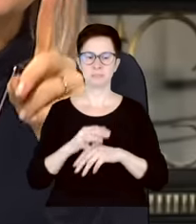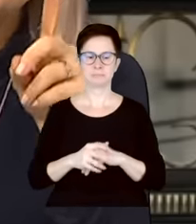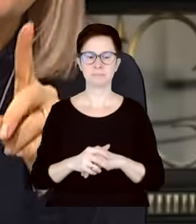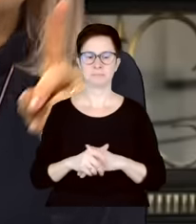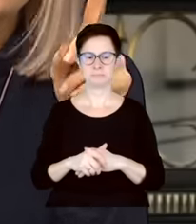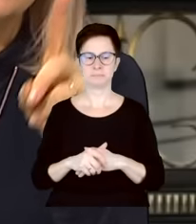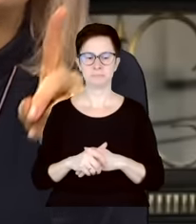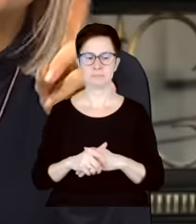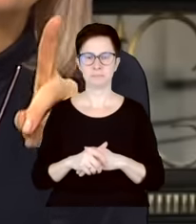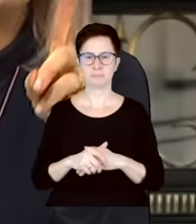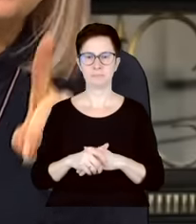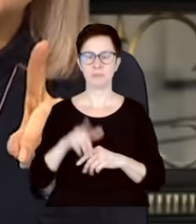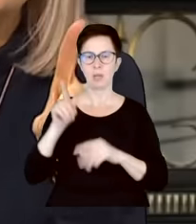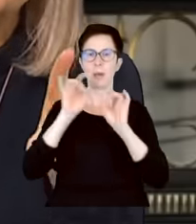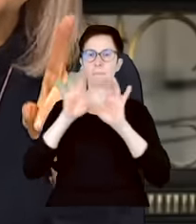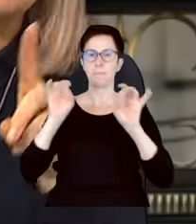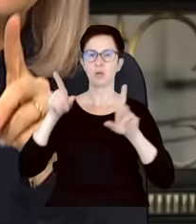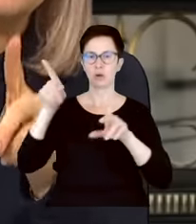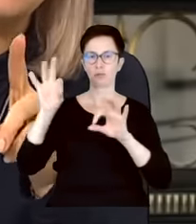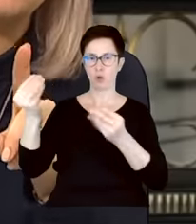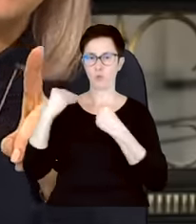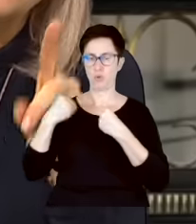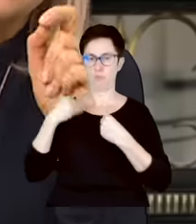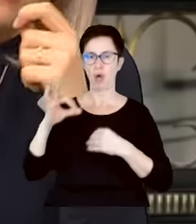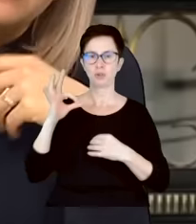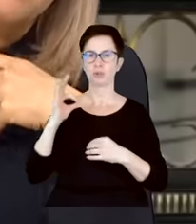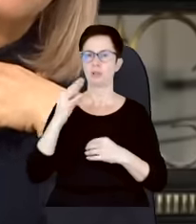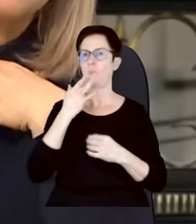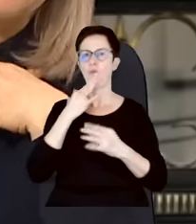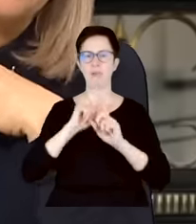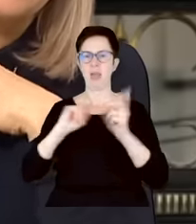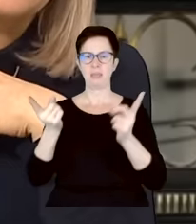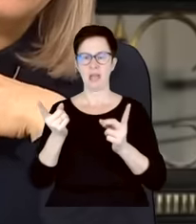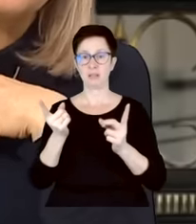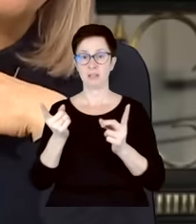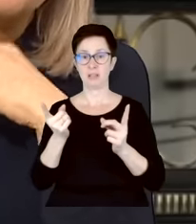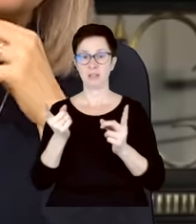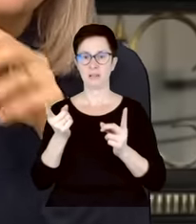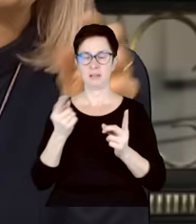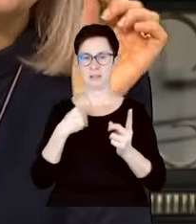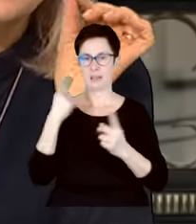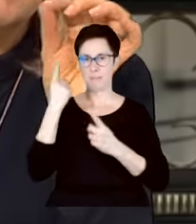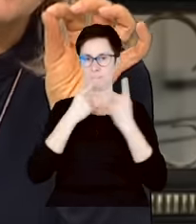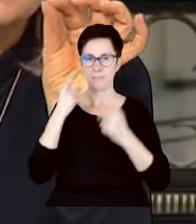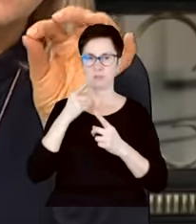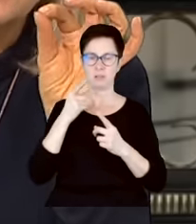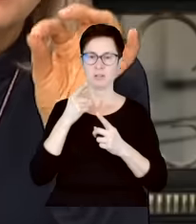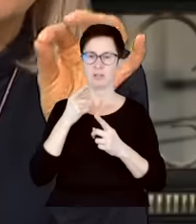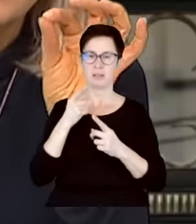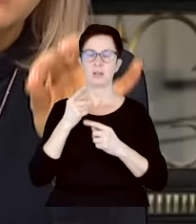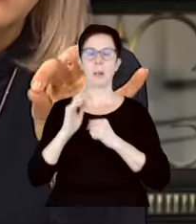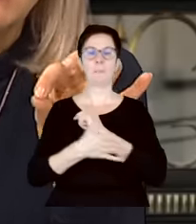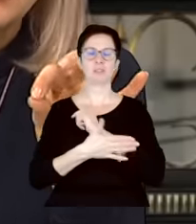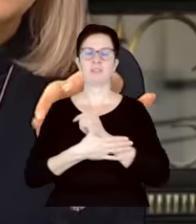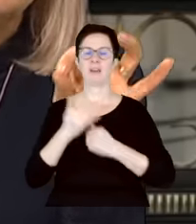uczyli mnie ci profesorowie, którzy dzisiaj zaprzeczają sami sobie. I tak mi się wydaje, że dalej to obowiązuje, że podstawowa zasada